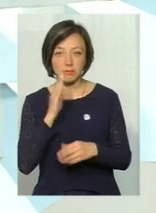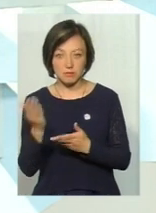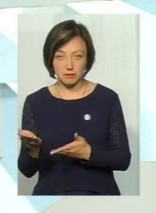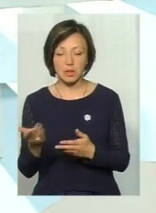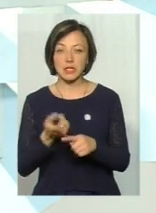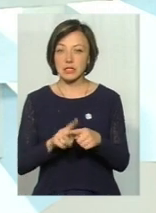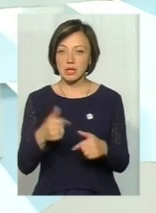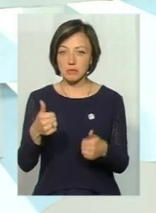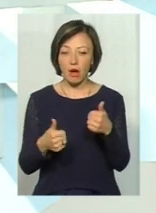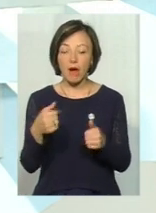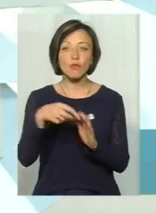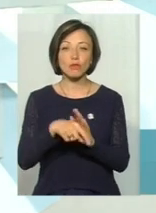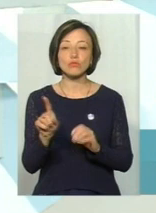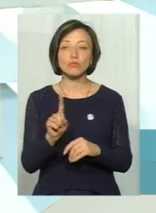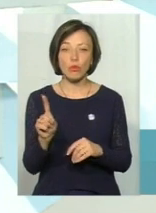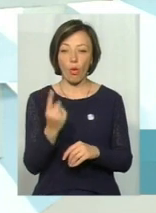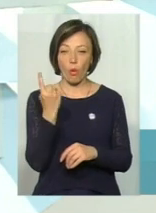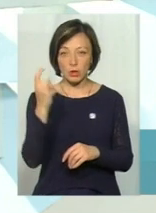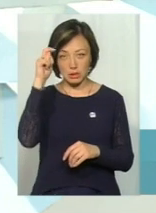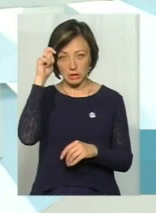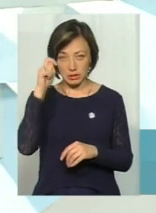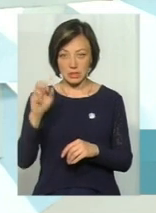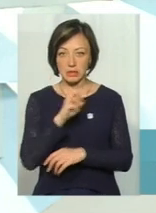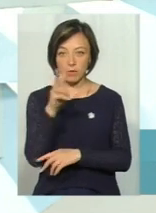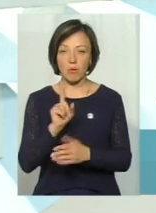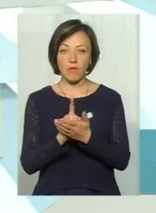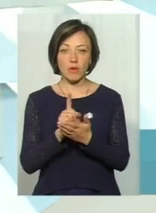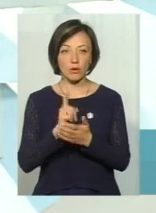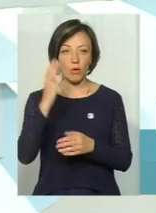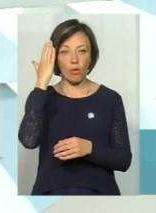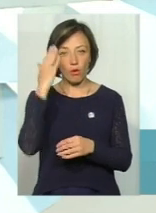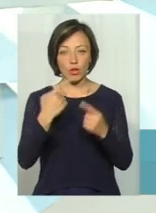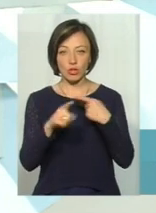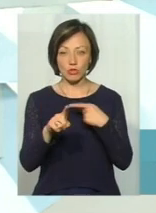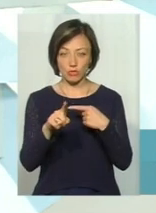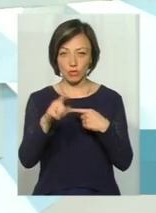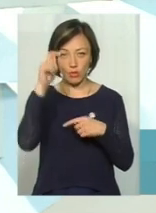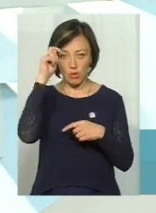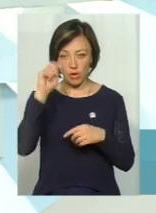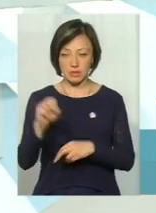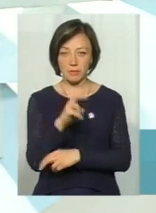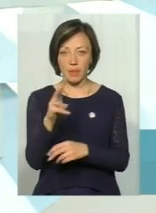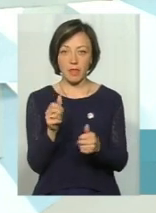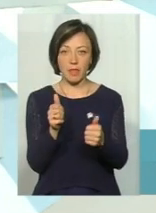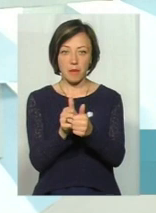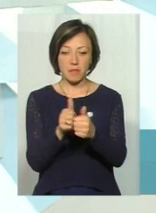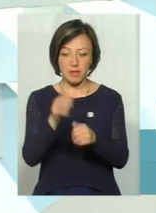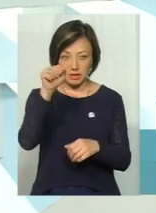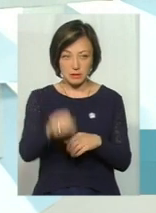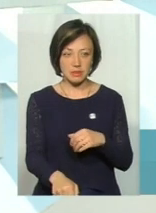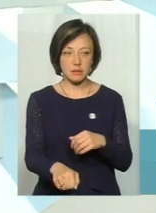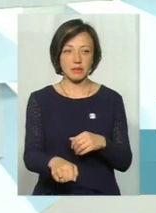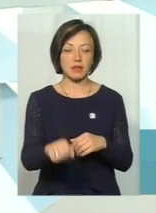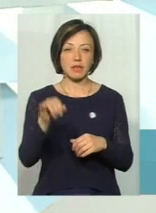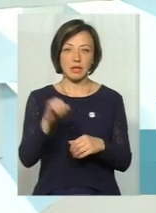Це змагання полягає в тому, що один самець повинен голову іншого самця наблизити до землі, не мов би